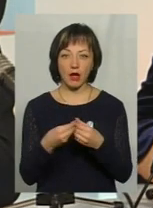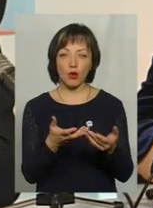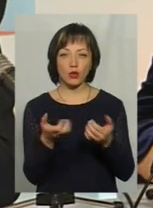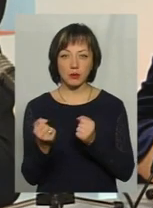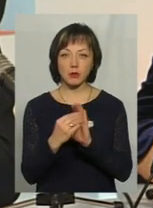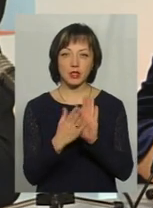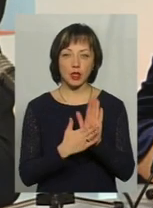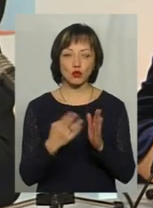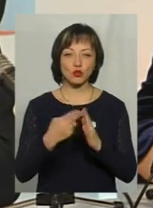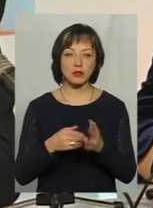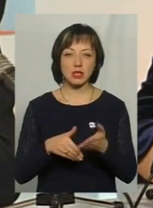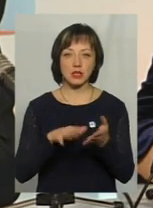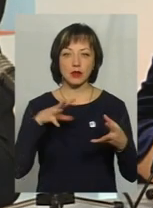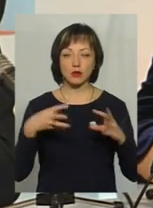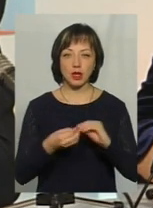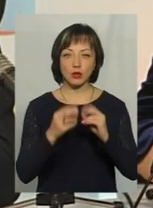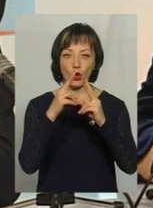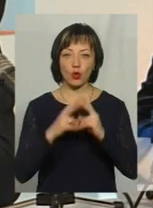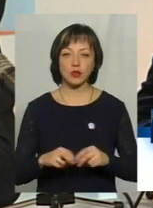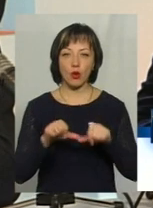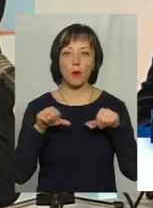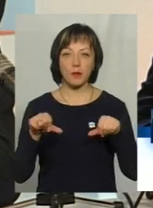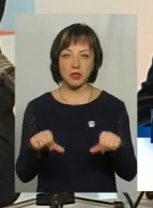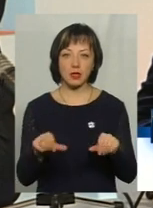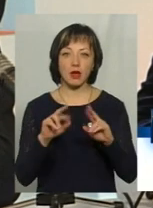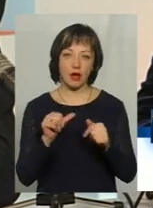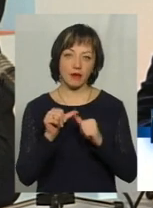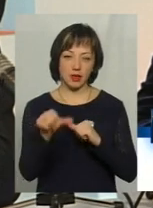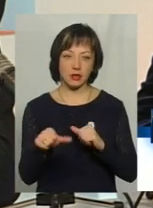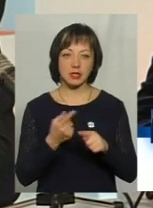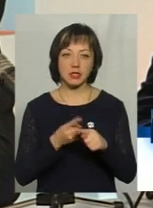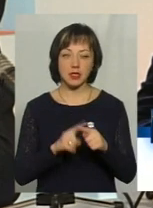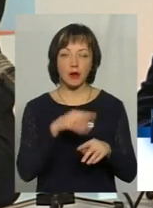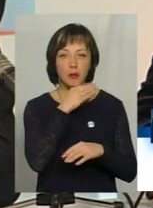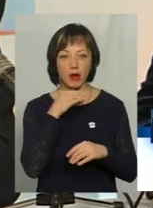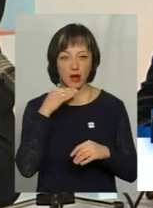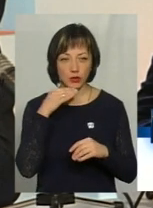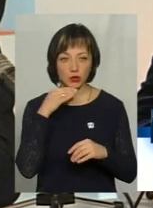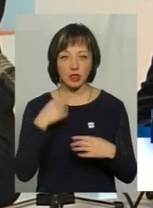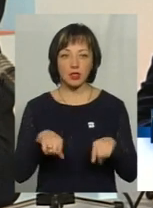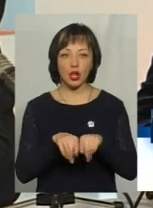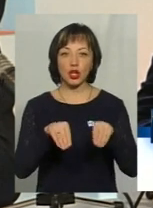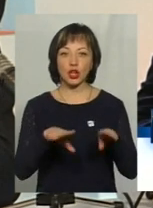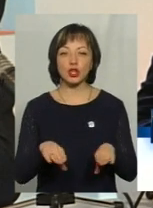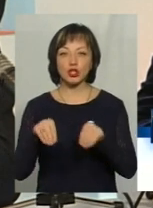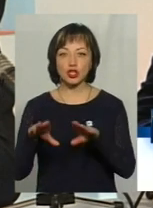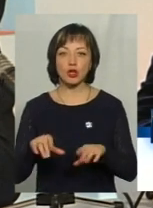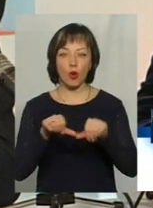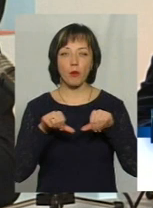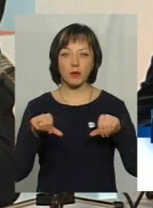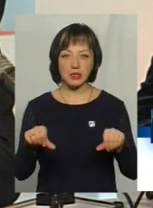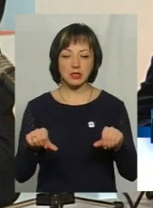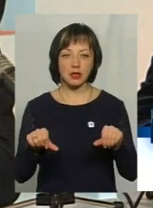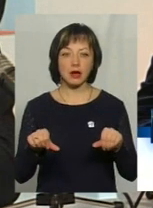призначення субсидії за результатами розгляду комісії як виняток. Це досить багато. Такі рішення комісією